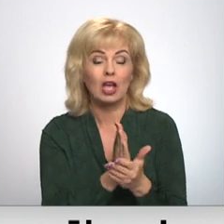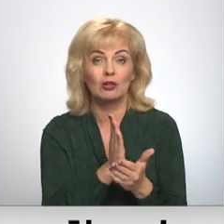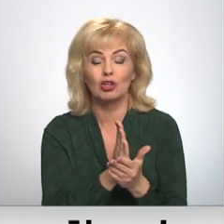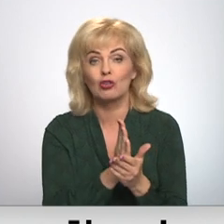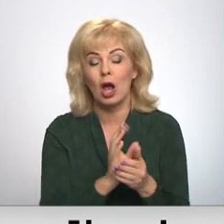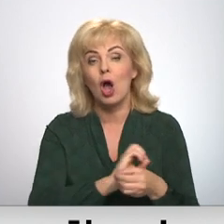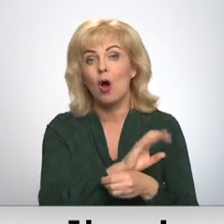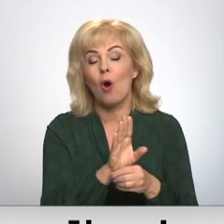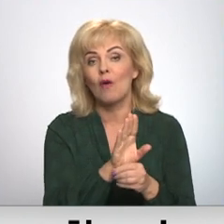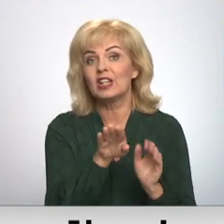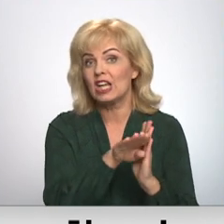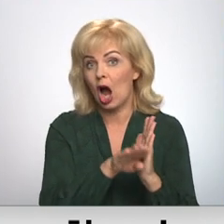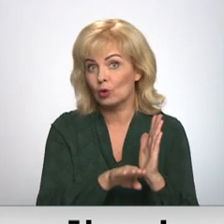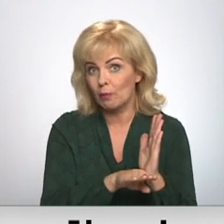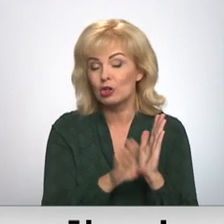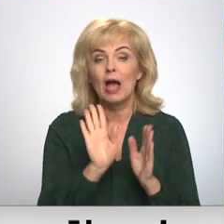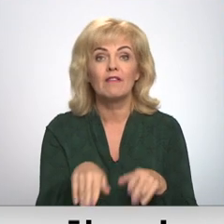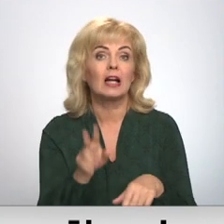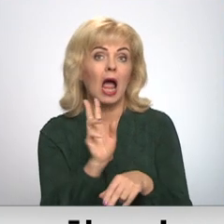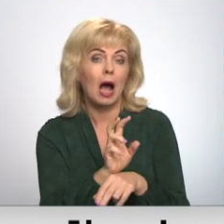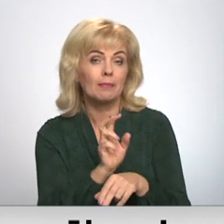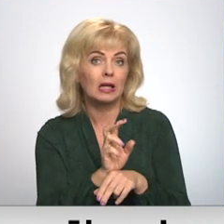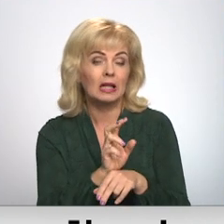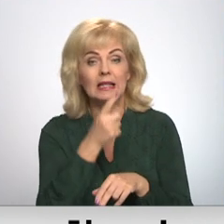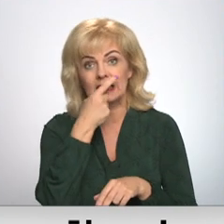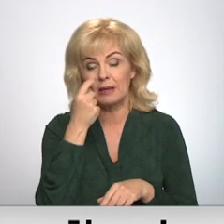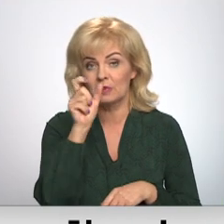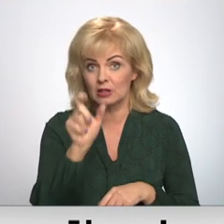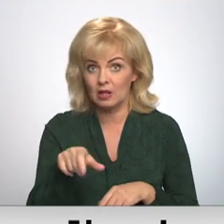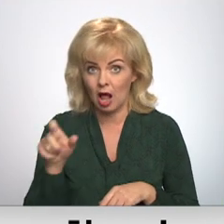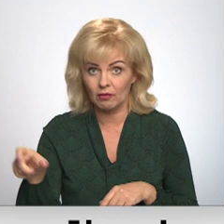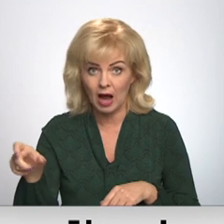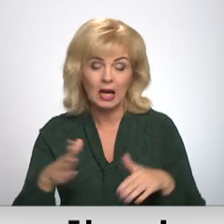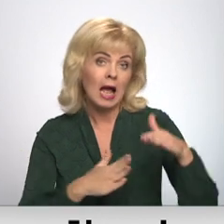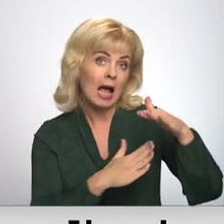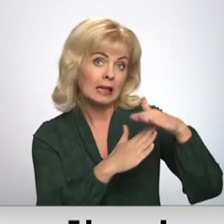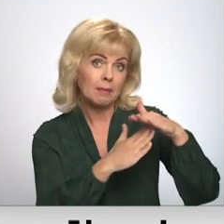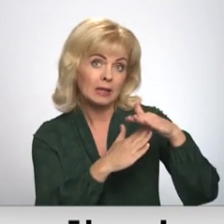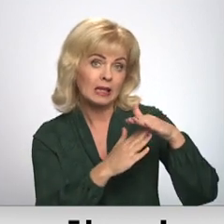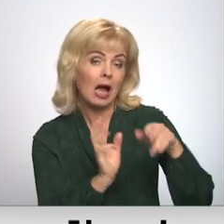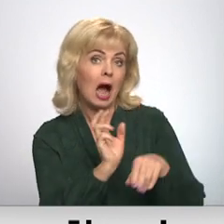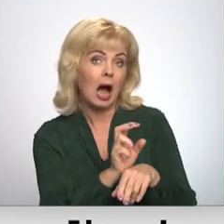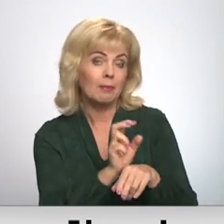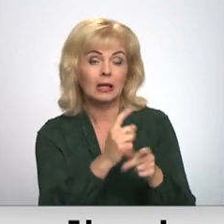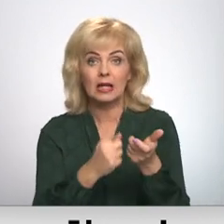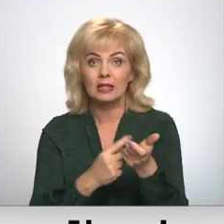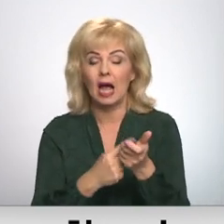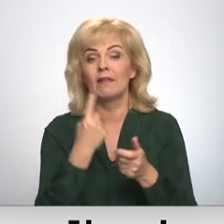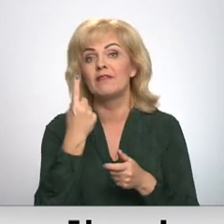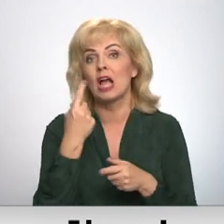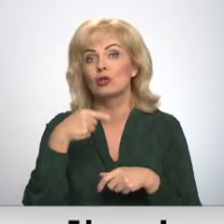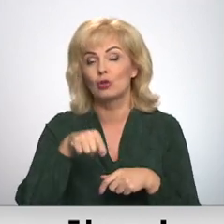-19 ierobežojumiem, to varēja apmeklēt vien aptuveni 100 cilvēki. Limitētais apmeklētāju skaits ir tikai viens no